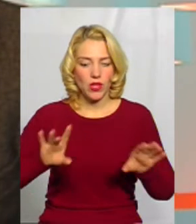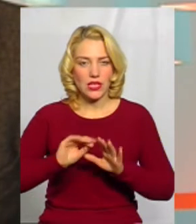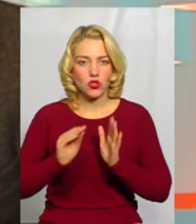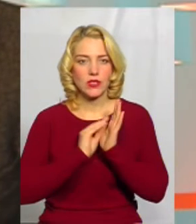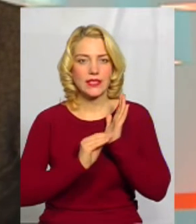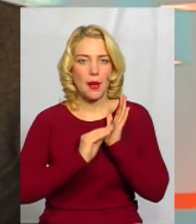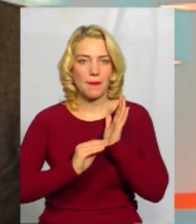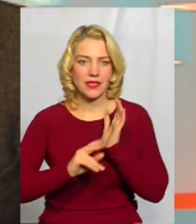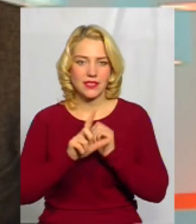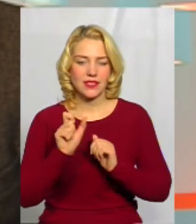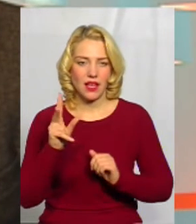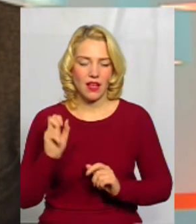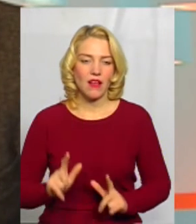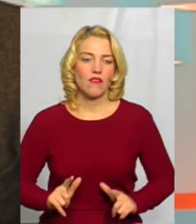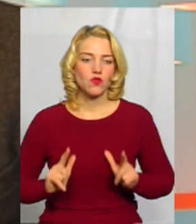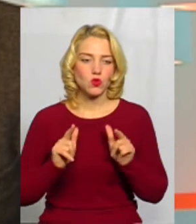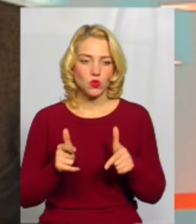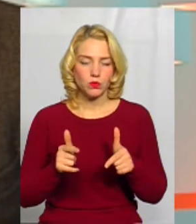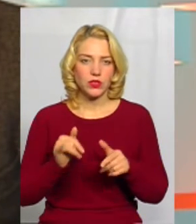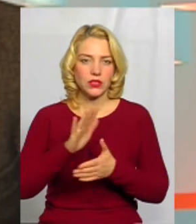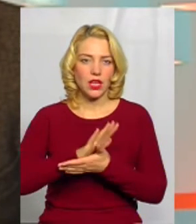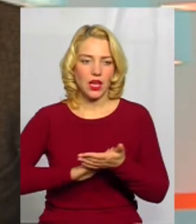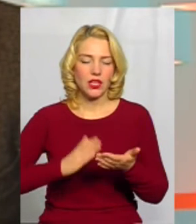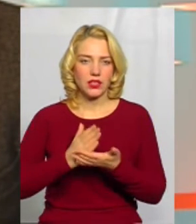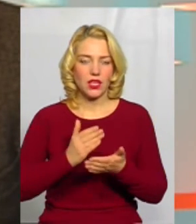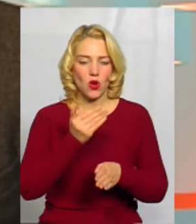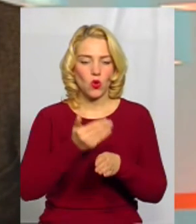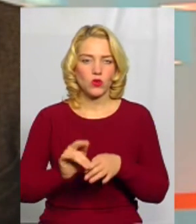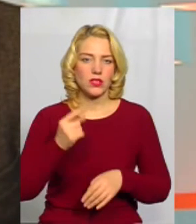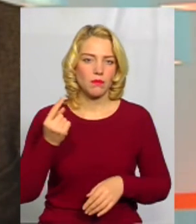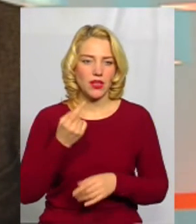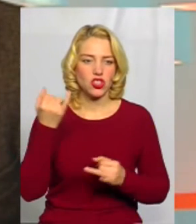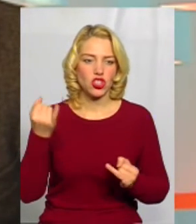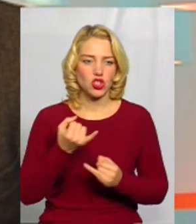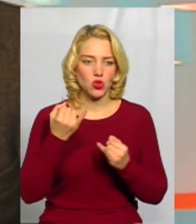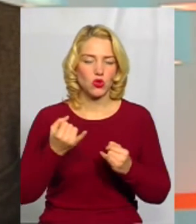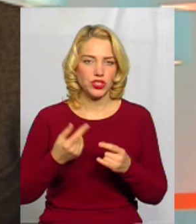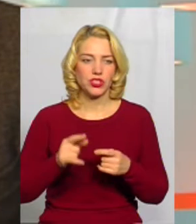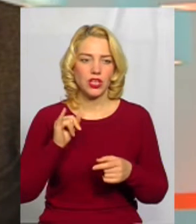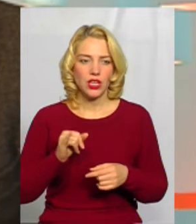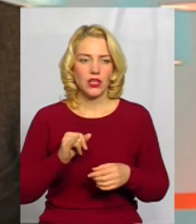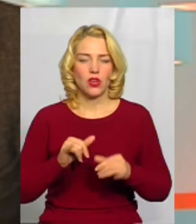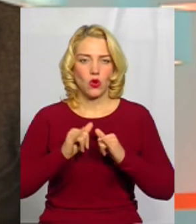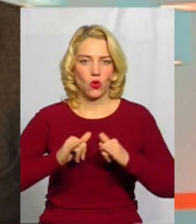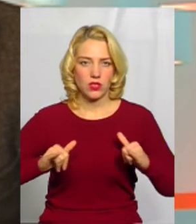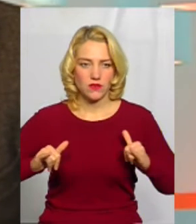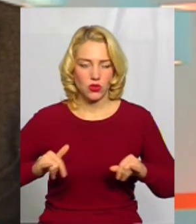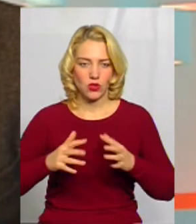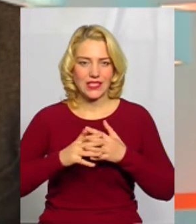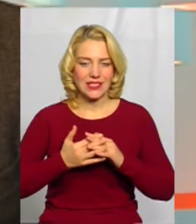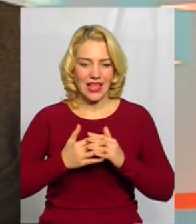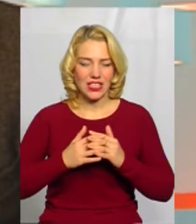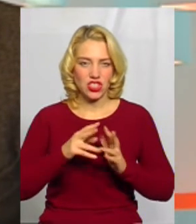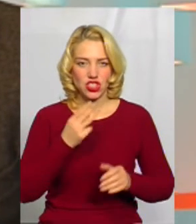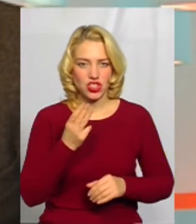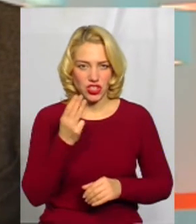записки, зі вступу, далі йде розділ перший, це історичний та розпланувальний розвиток селища